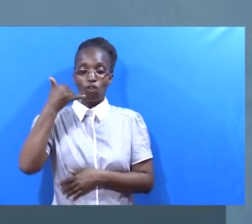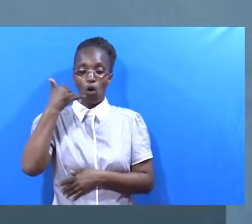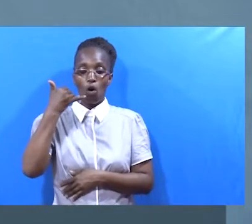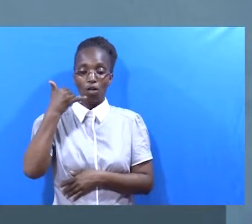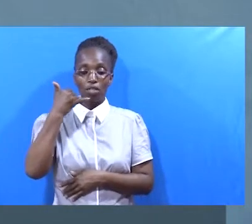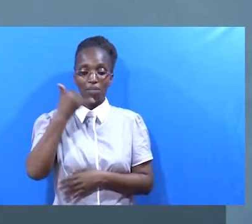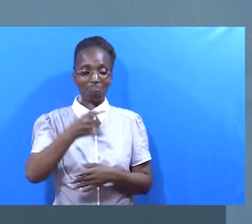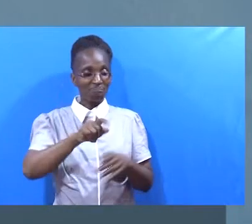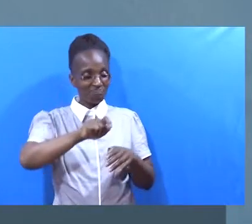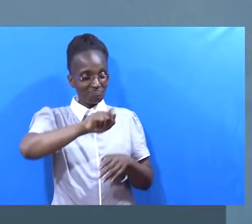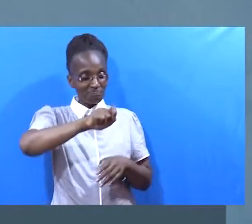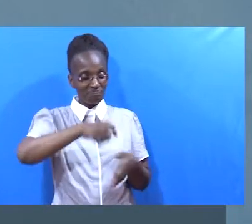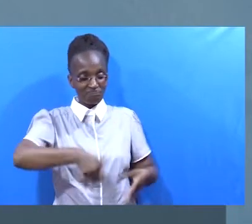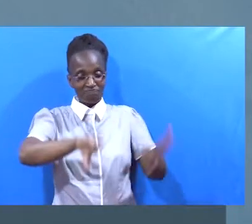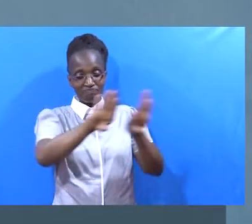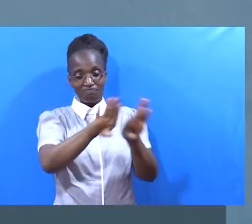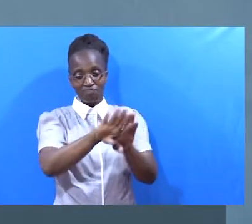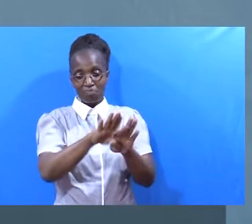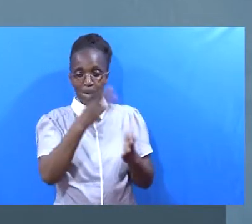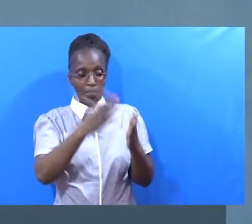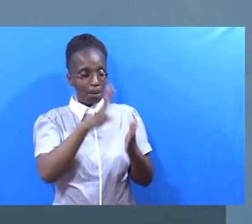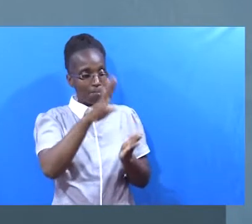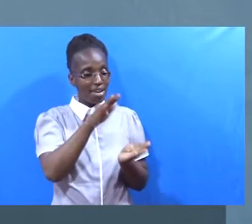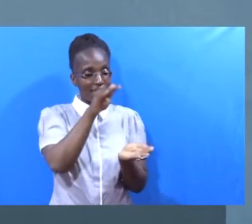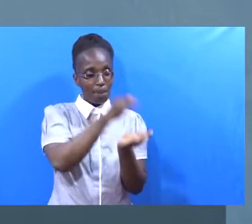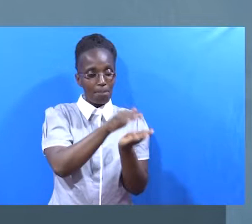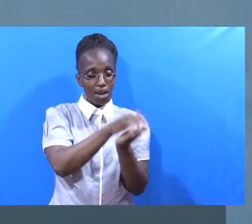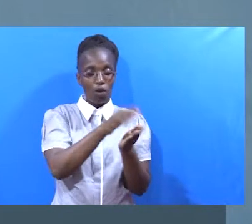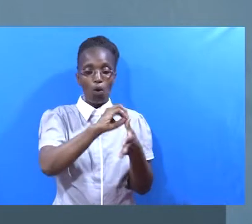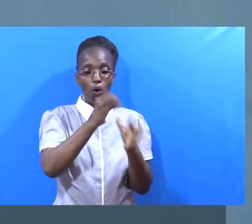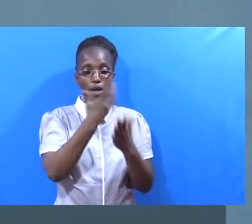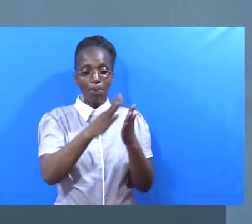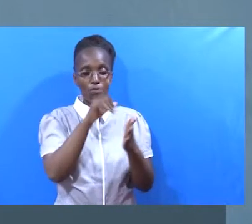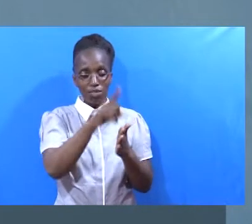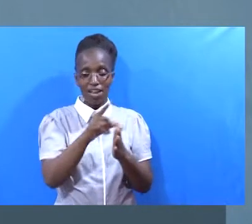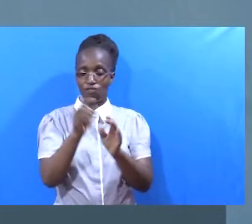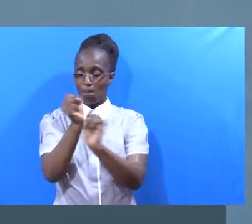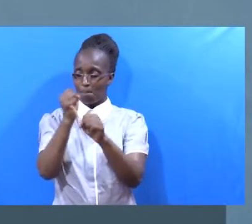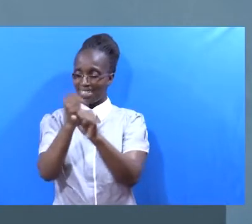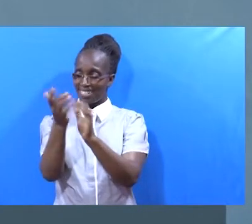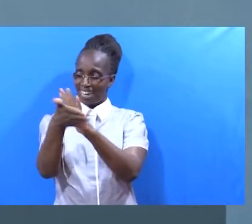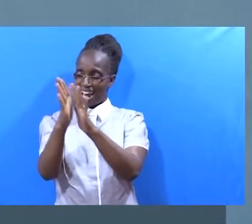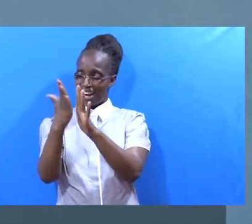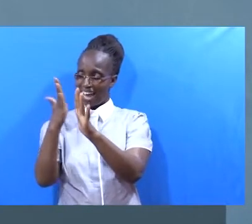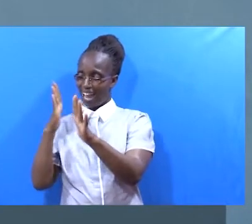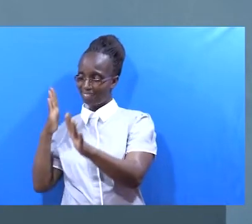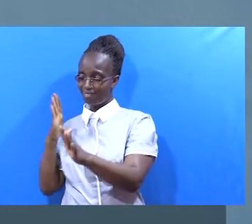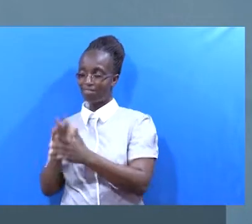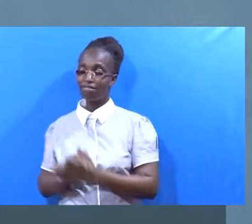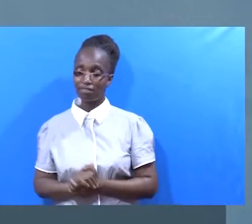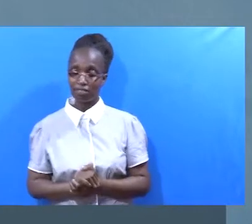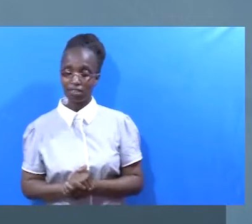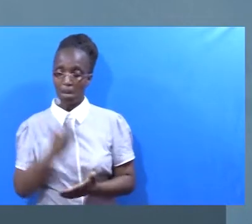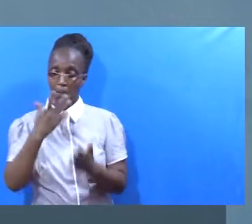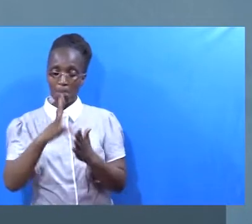Na ukiwa mefunga laini Either ni kwa bank Either mulikuwa munafunga laini mtu kue chakula Ama either mulikuwa